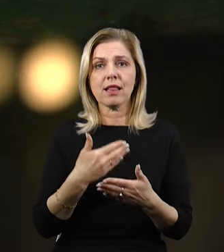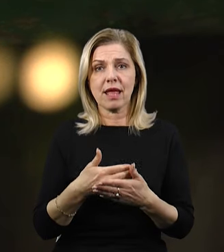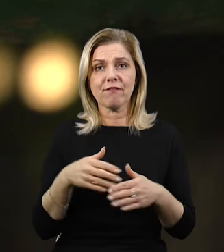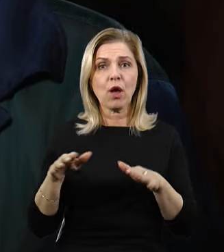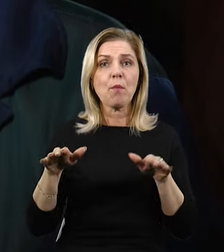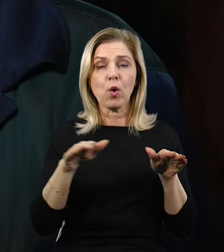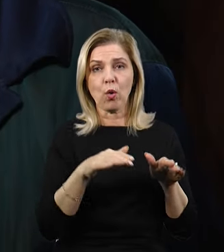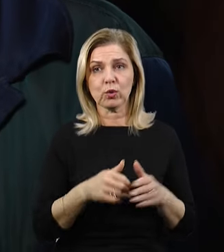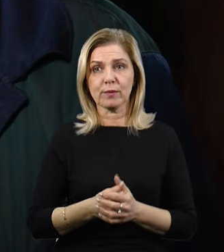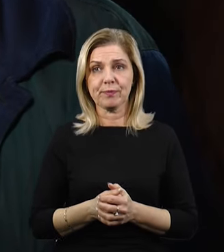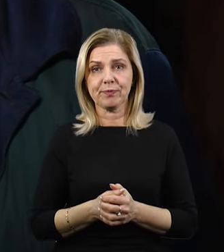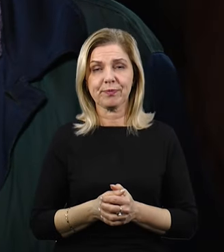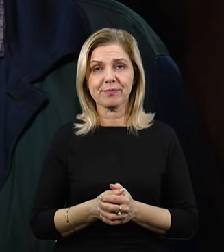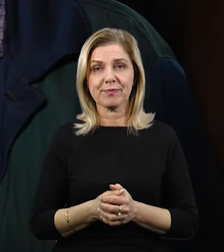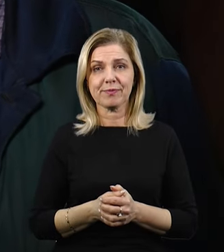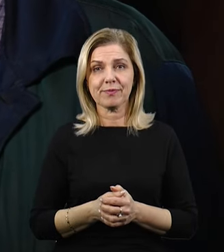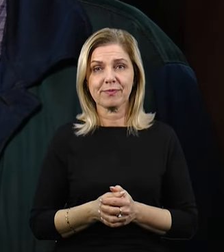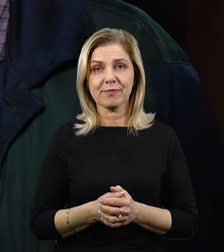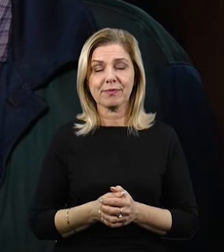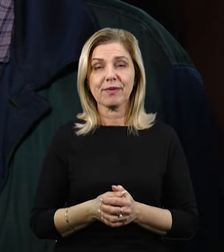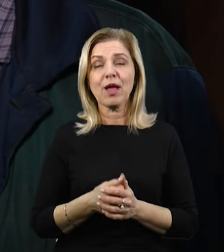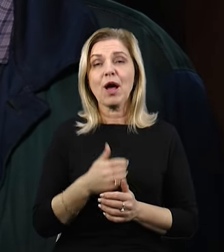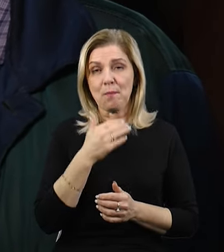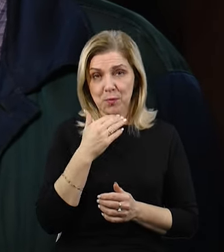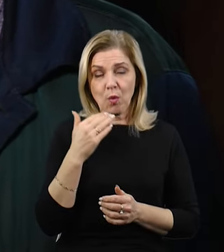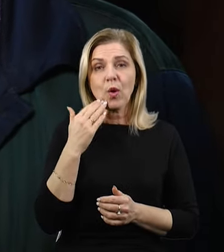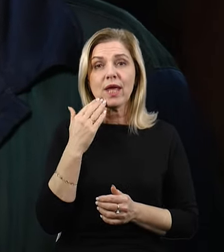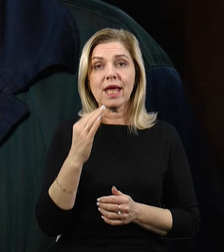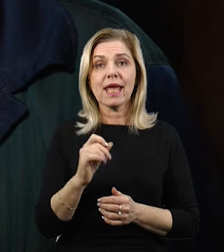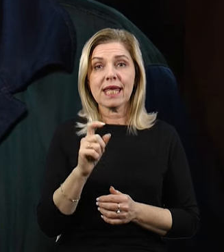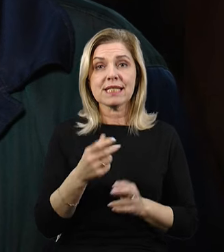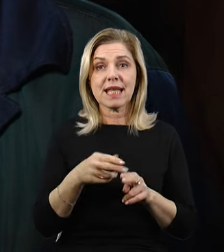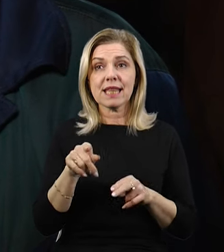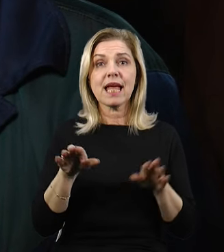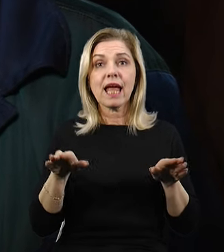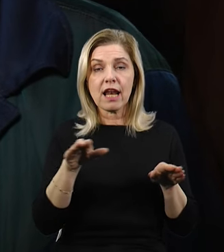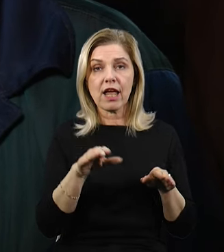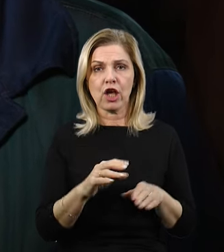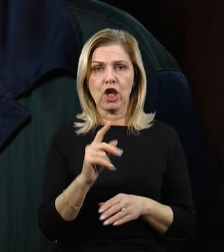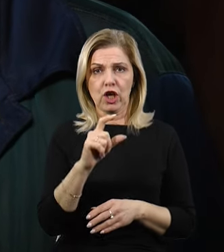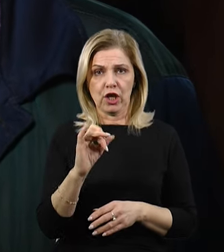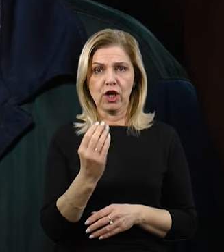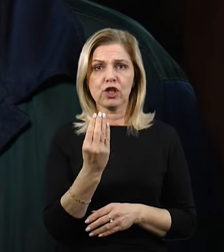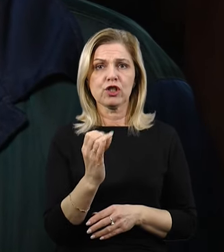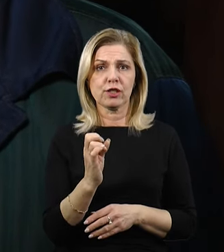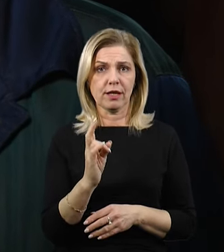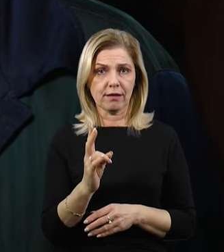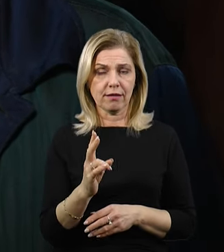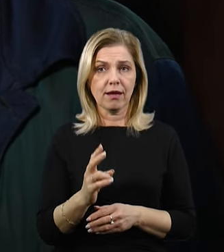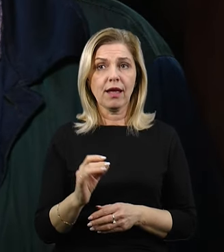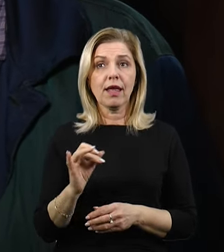говорить Юрій Кереченко. Поскольку багато з сорококрилів – вони хищники. Хищники,